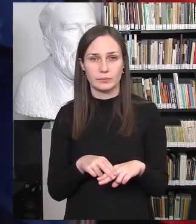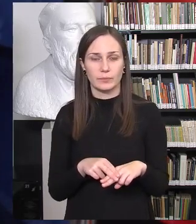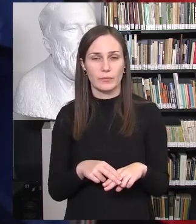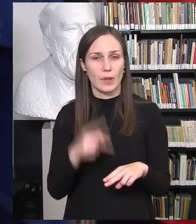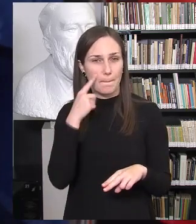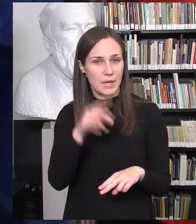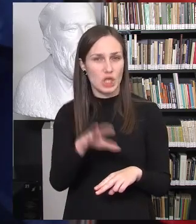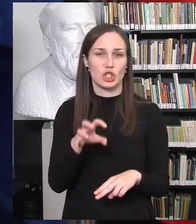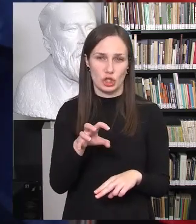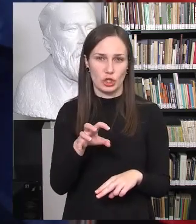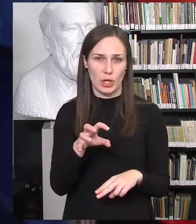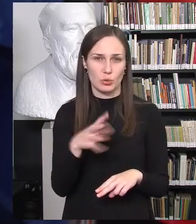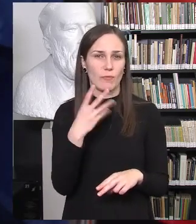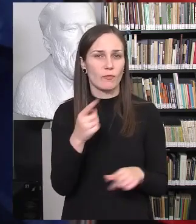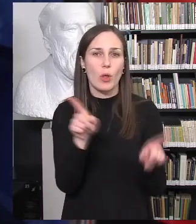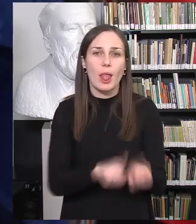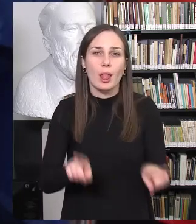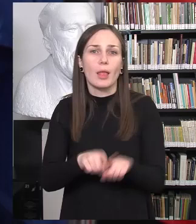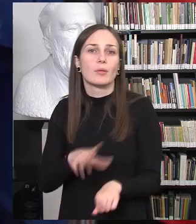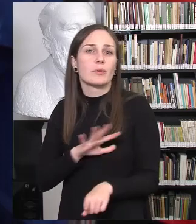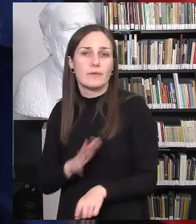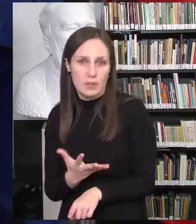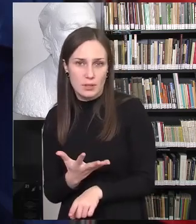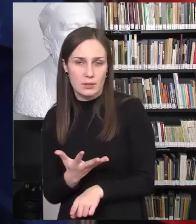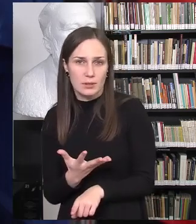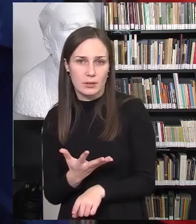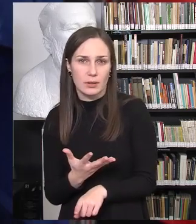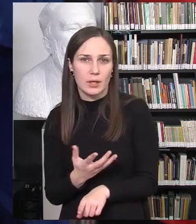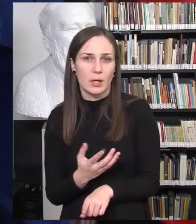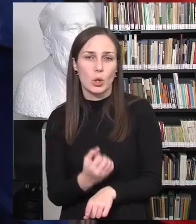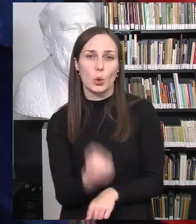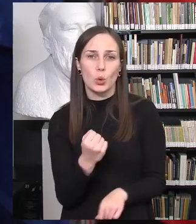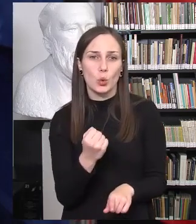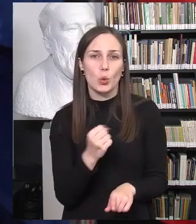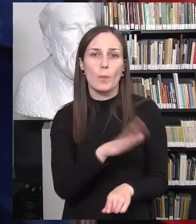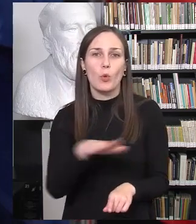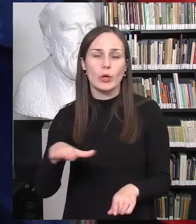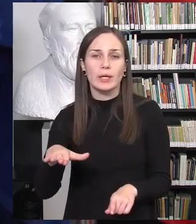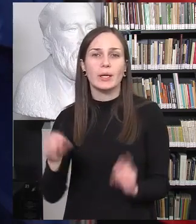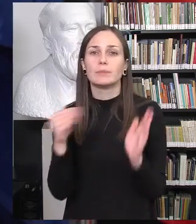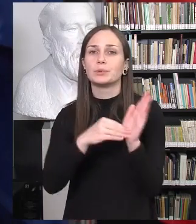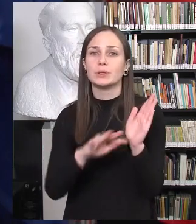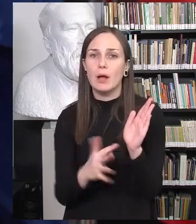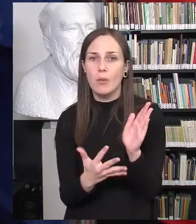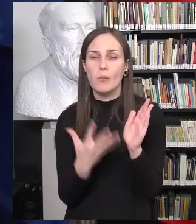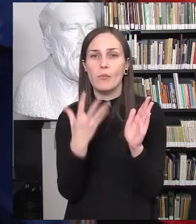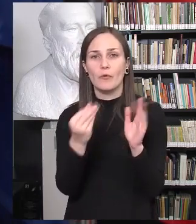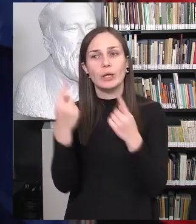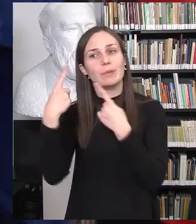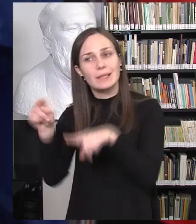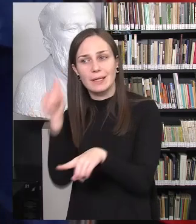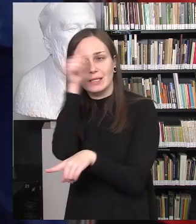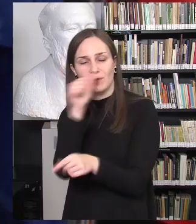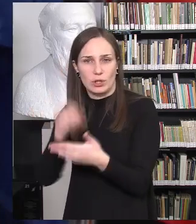ryškiausias, tokia pati ryškiausia tendencija šalia, na, didžiausia dalis mokinių visose amžiaus grupėse žymėjo vadinamas kitas tokias